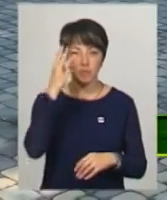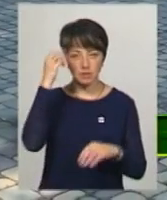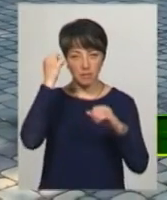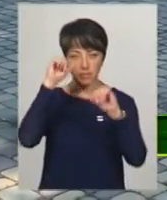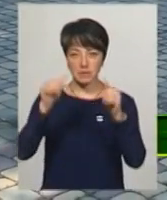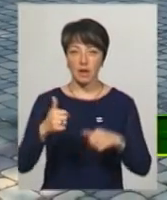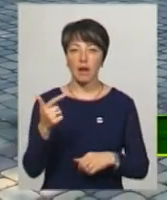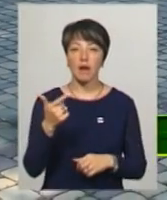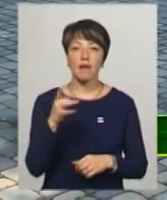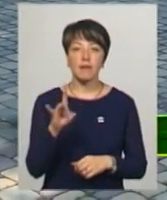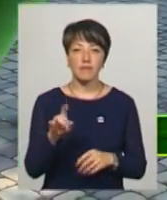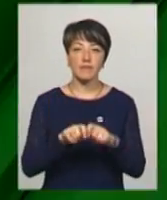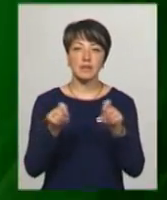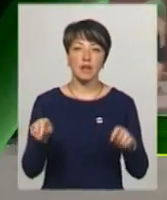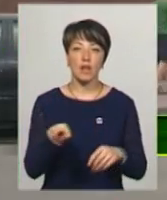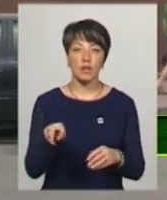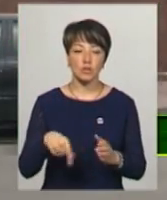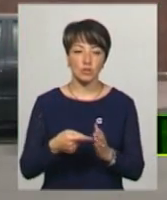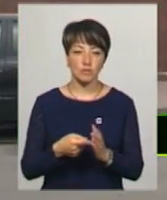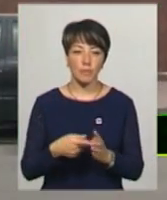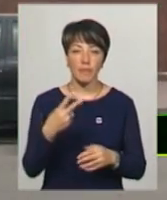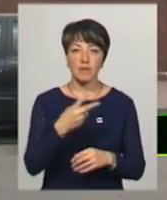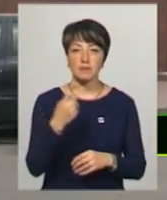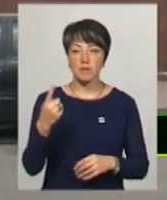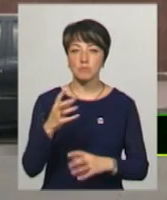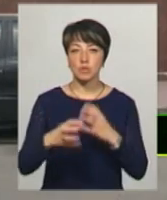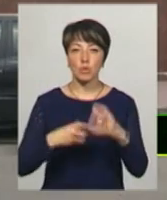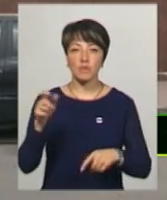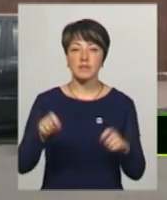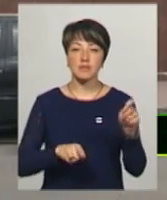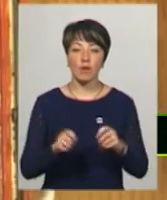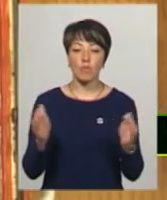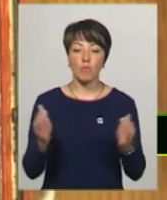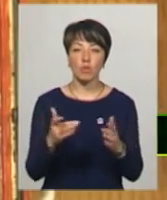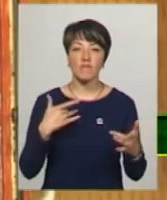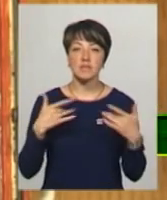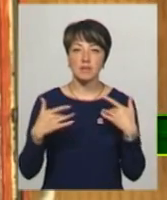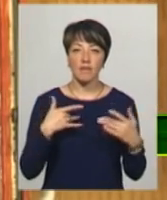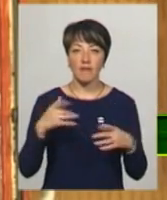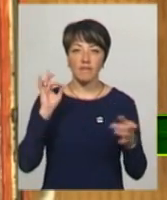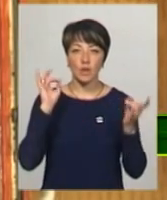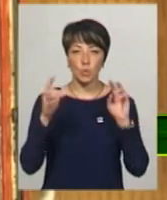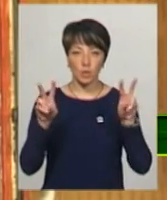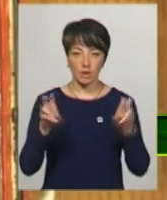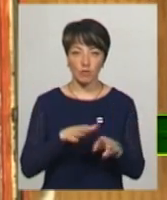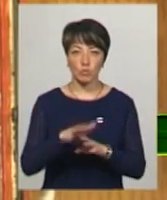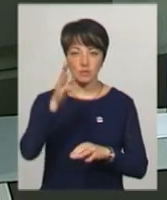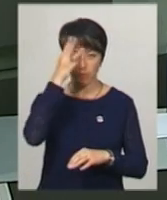'ятний знак гривні відкрили сьогодні у Литичеві. 21-й міжнародний фестиваль манови став від Луні відбудеться у Хмельницькому.